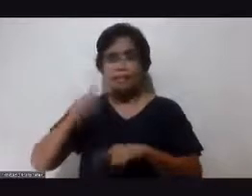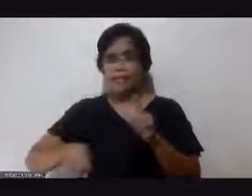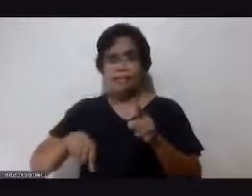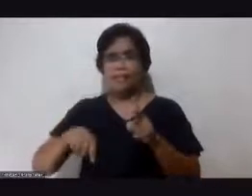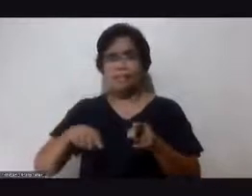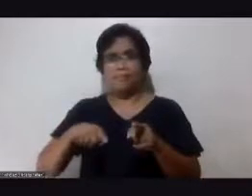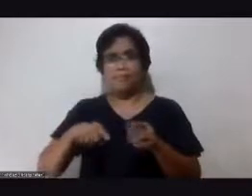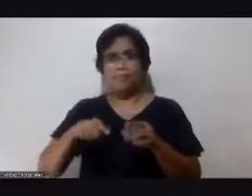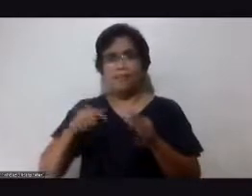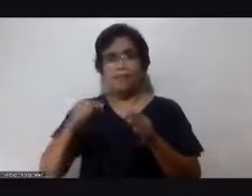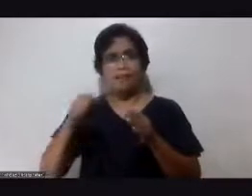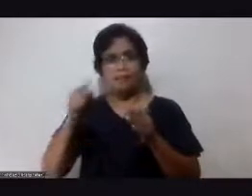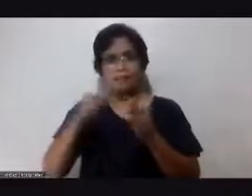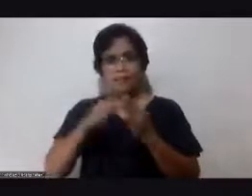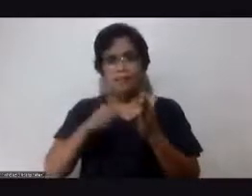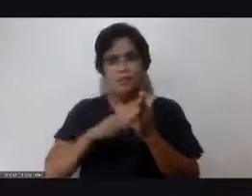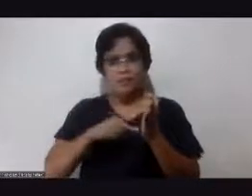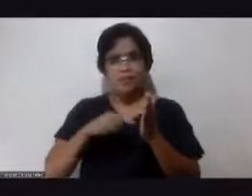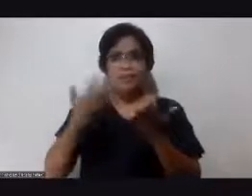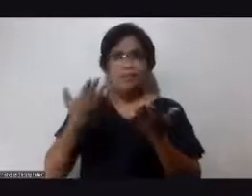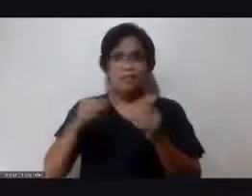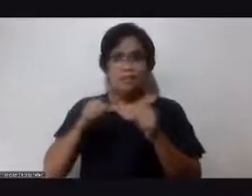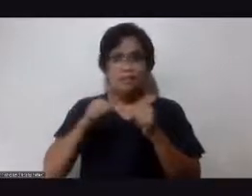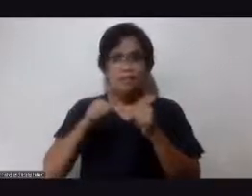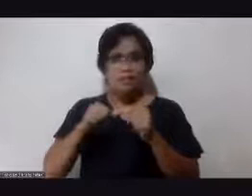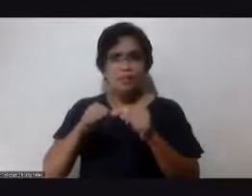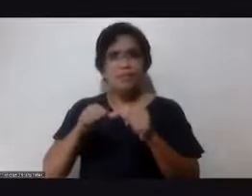pangmatagalan may